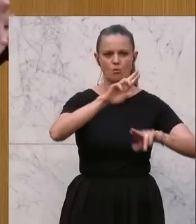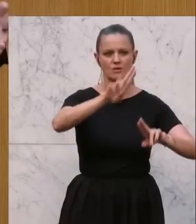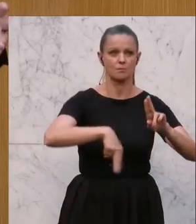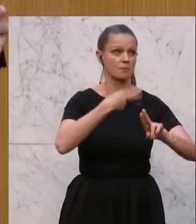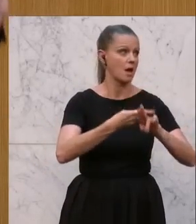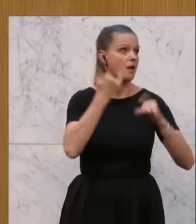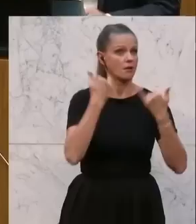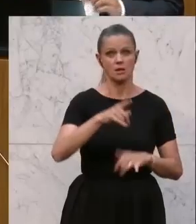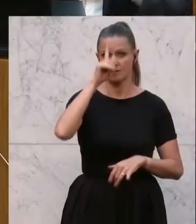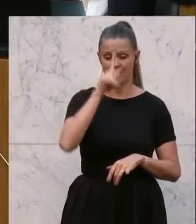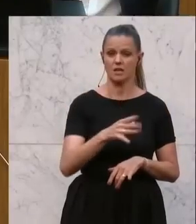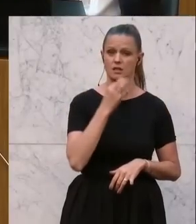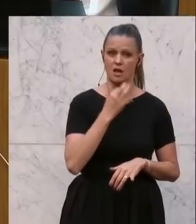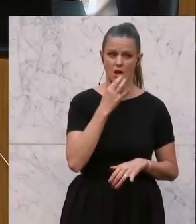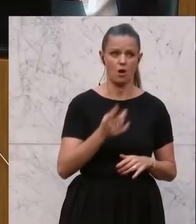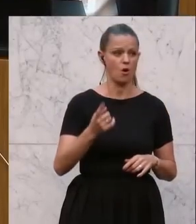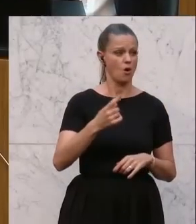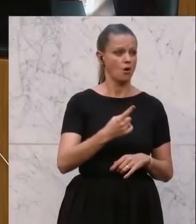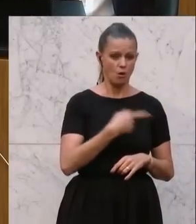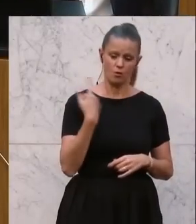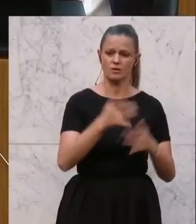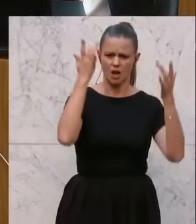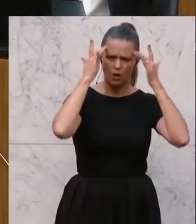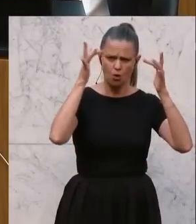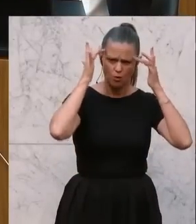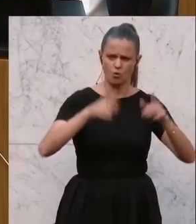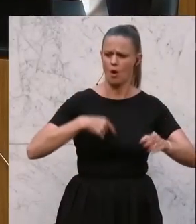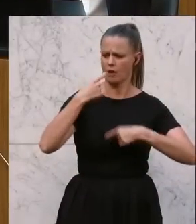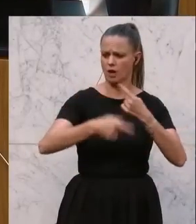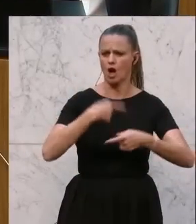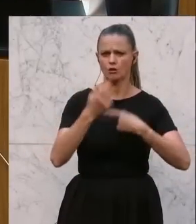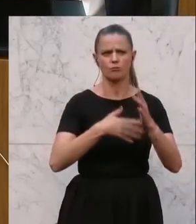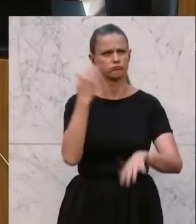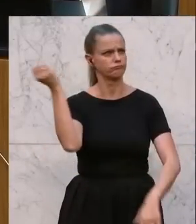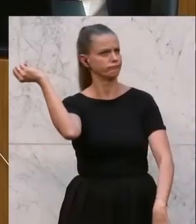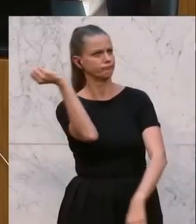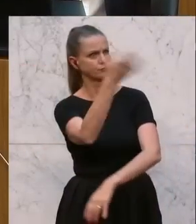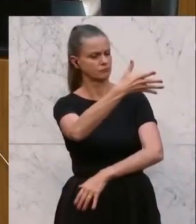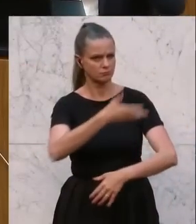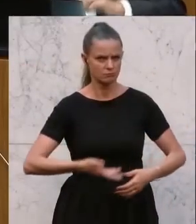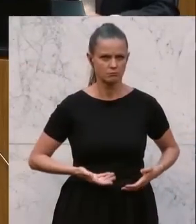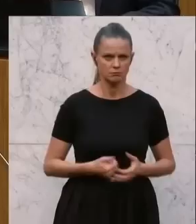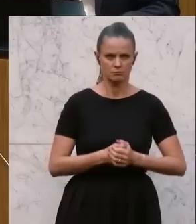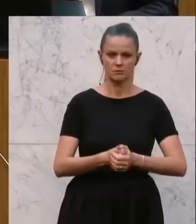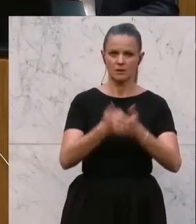Jetzt wissen wir es ganz genau. Das heißt, unsere eigene Kulturtradition, darum einmal lieber Bord schmeißen, wir nehmen